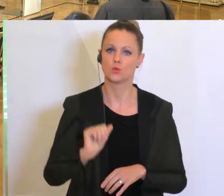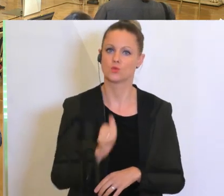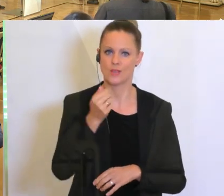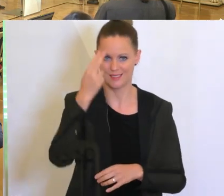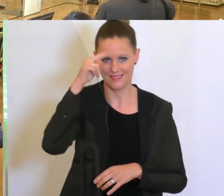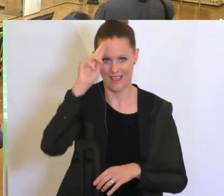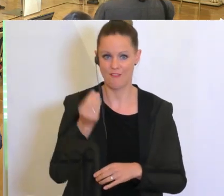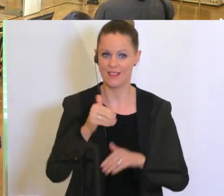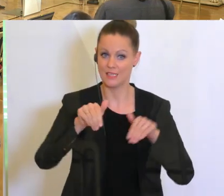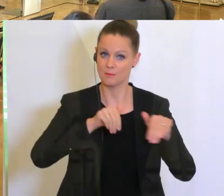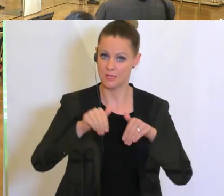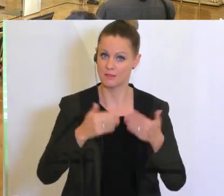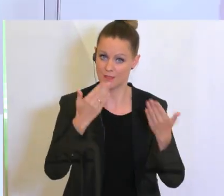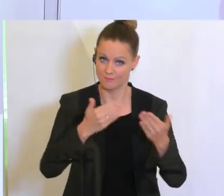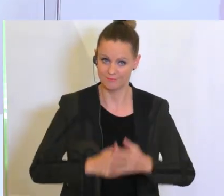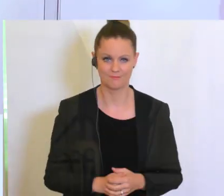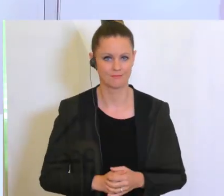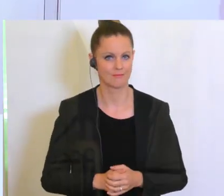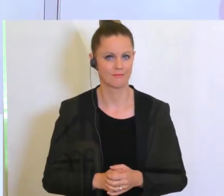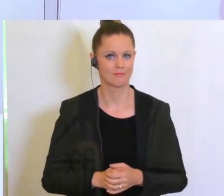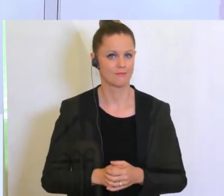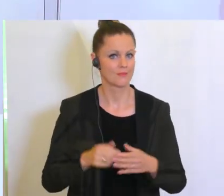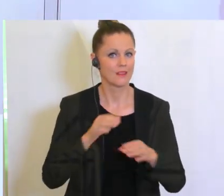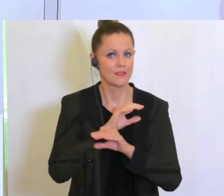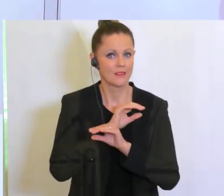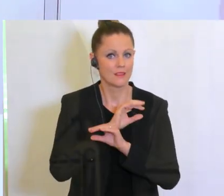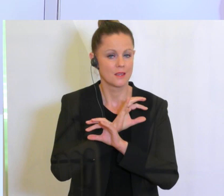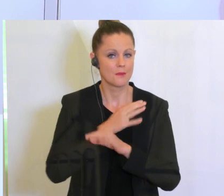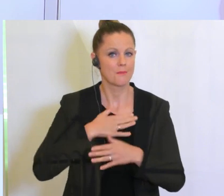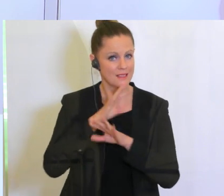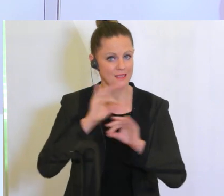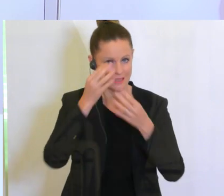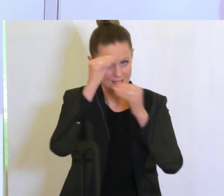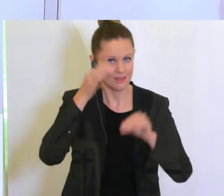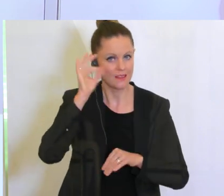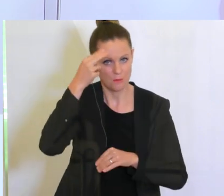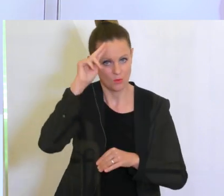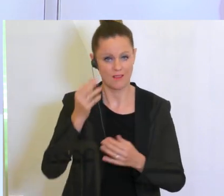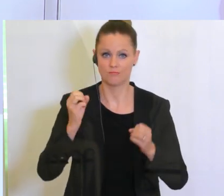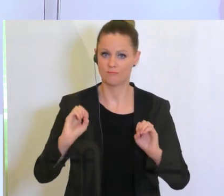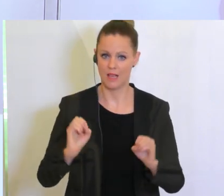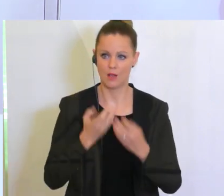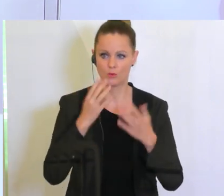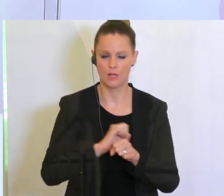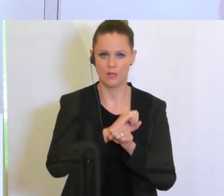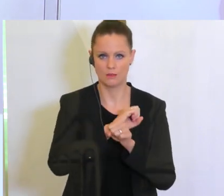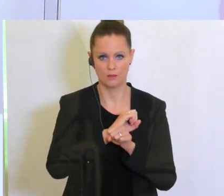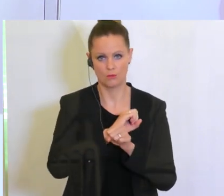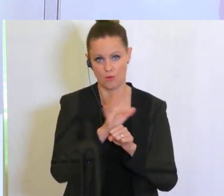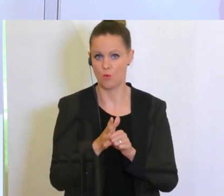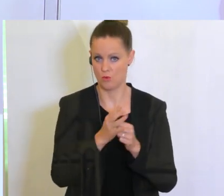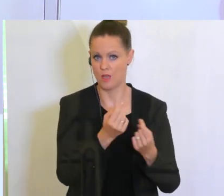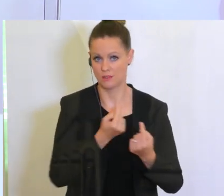Finanzministers. Bitteschön. Meine sehr geehrten Damen und Herren, die aktuelle Situation, und das wissen wir alle, stellt uns vor